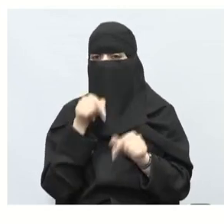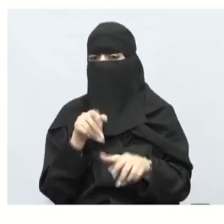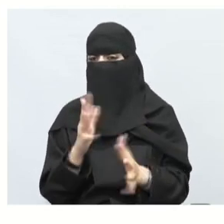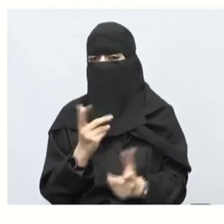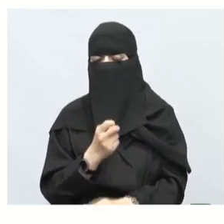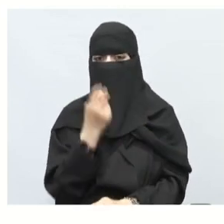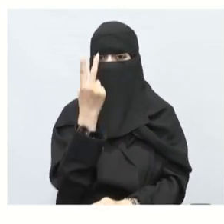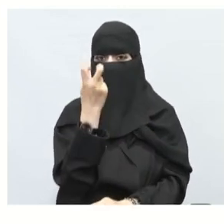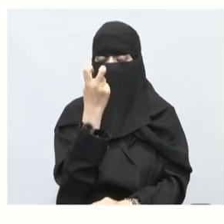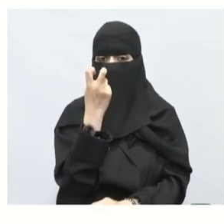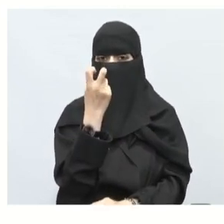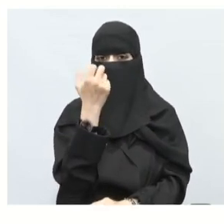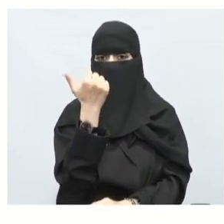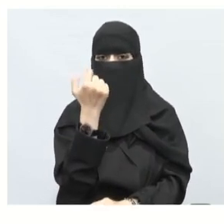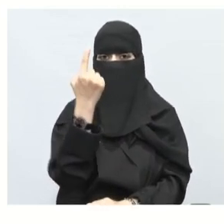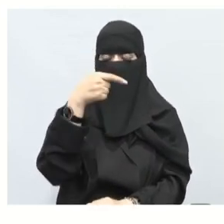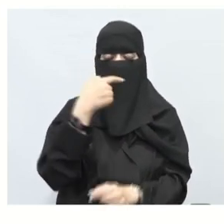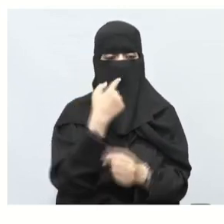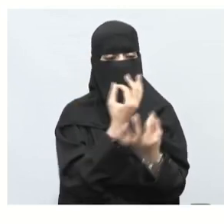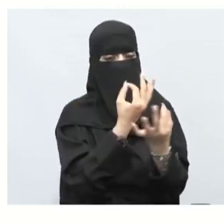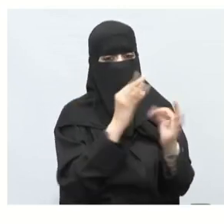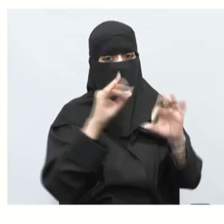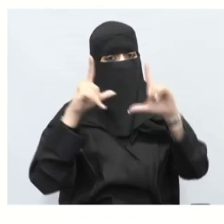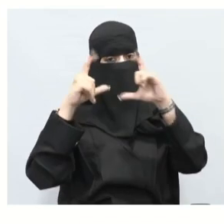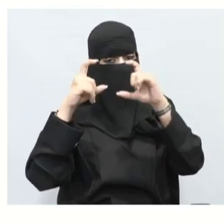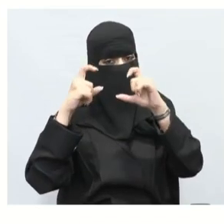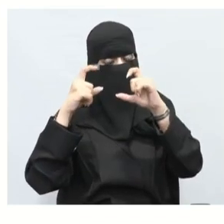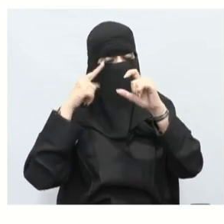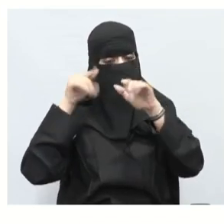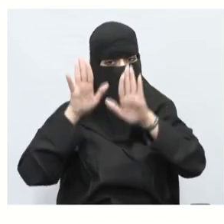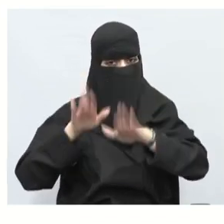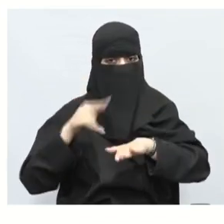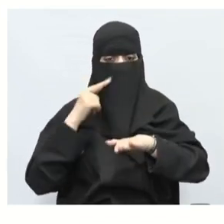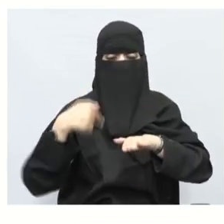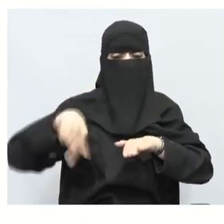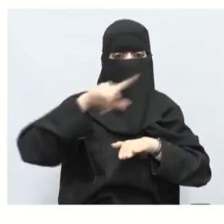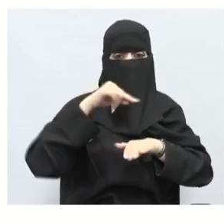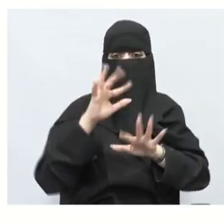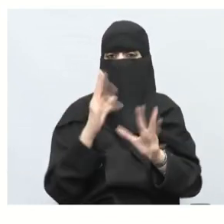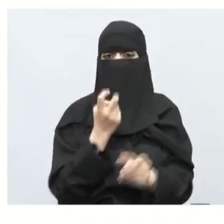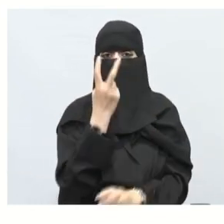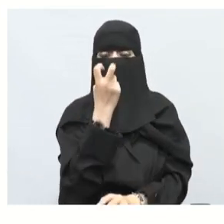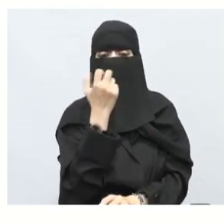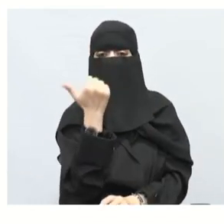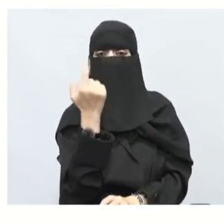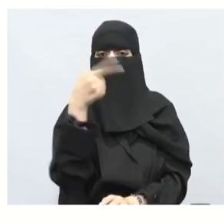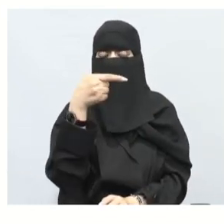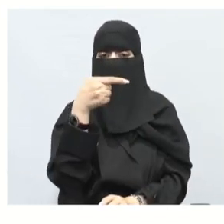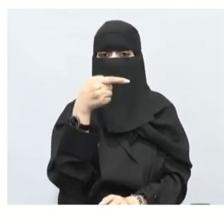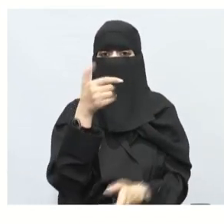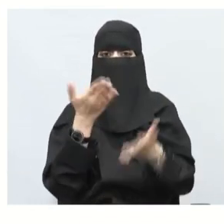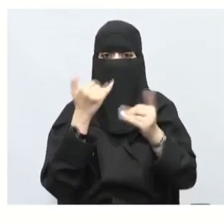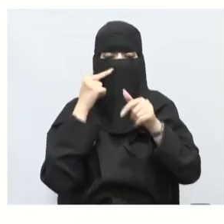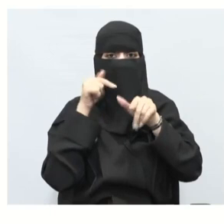216 جمع الصور كلها موجودة الآن سعرها 216 لو جينا الآن